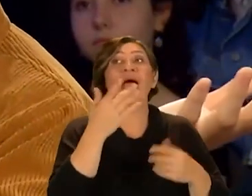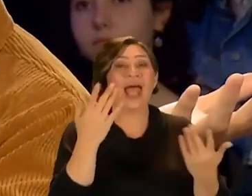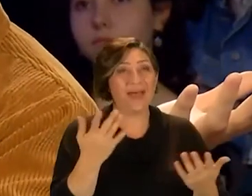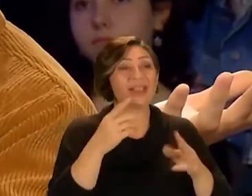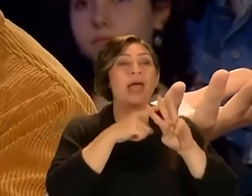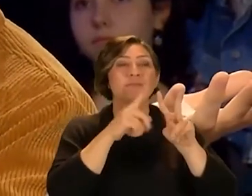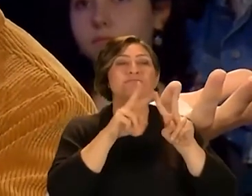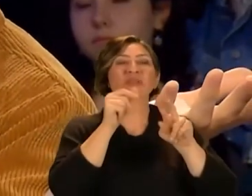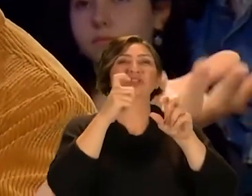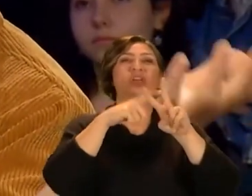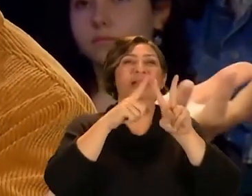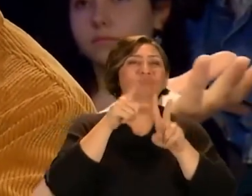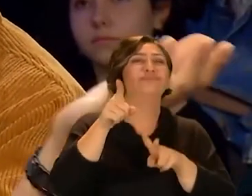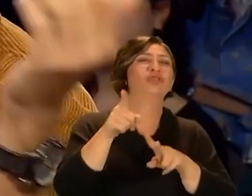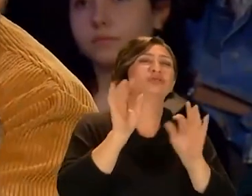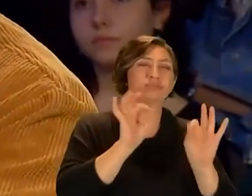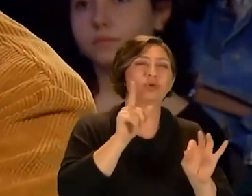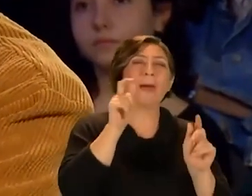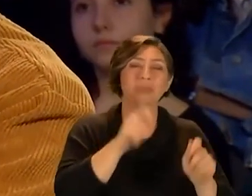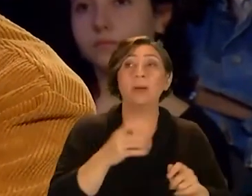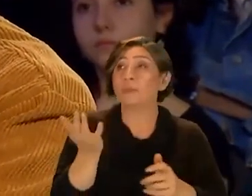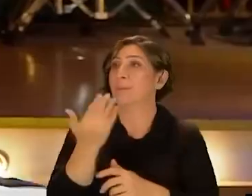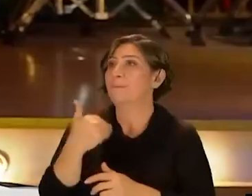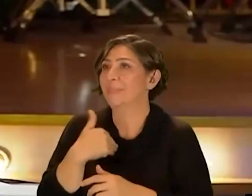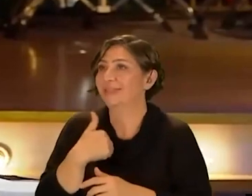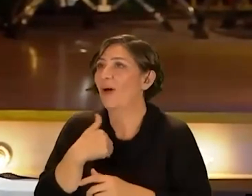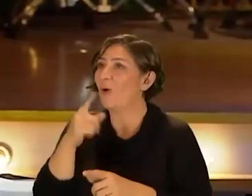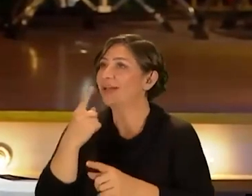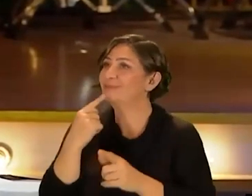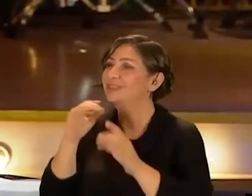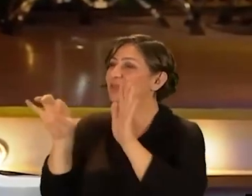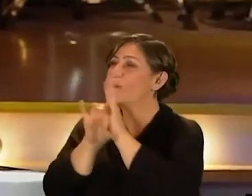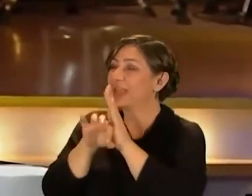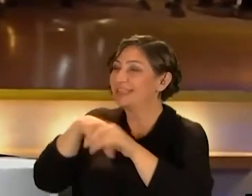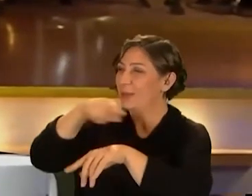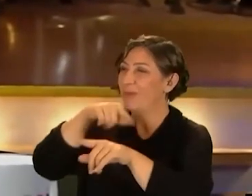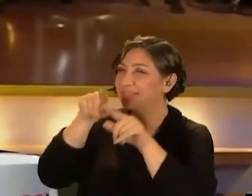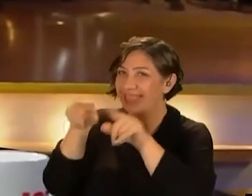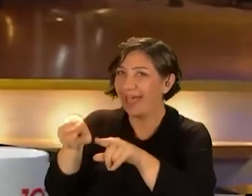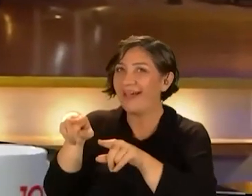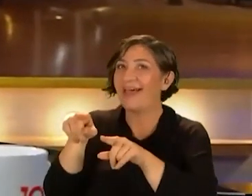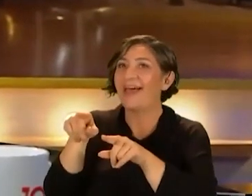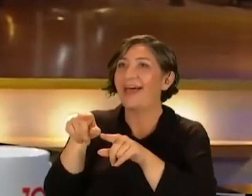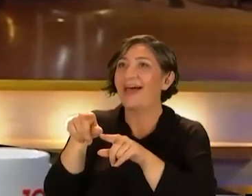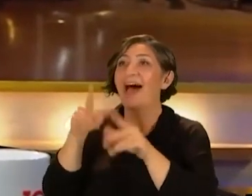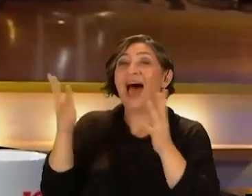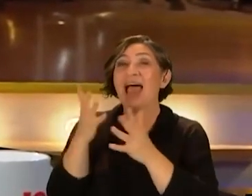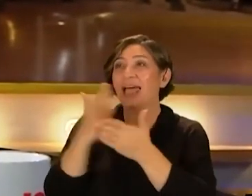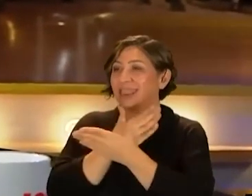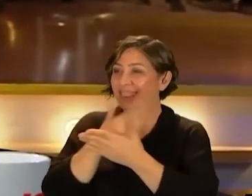deriz ki Ha evet ya İmircan'mış bu Bunu yapmış Ben de mesela tam o kırmızı noktalı kuşaklar falan vardı Onların